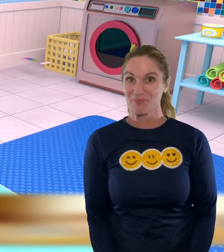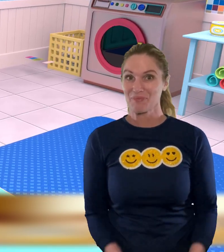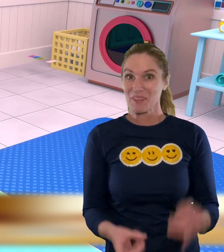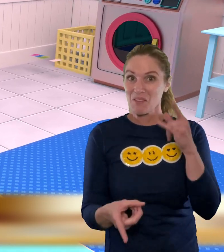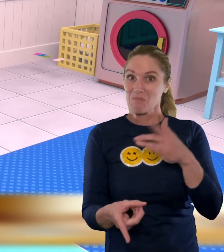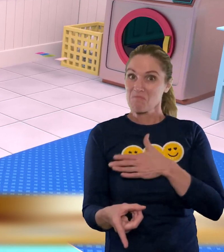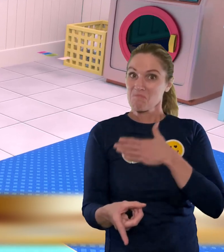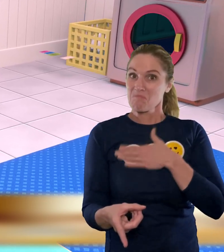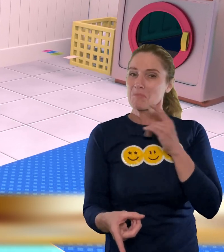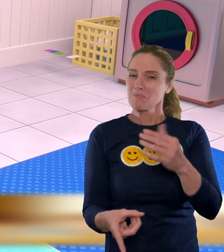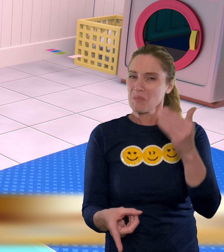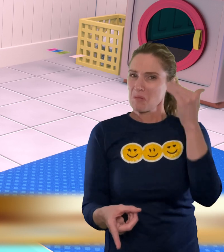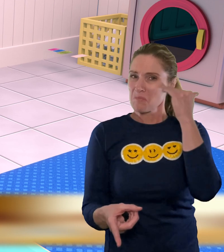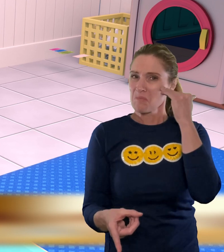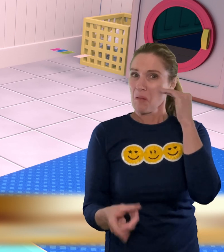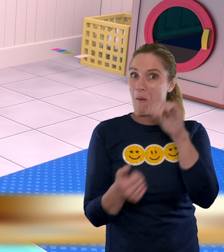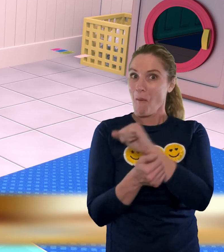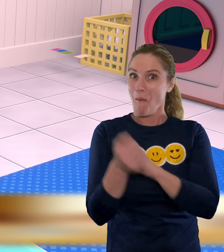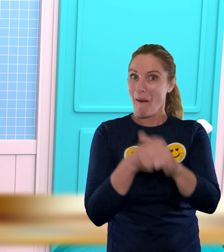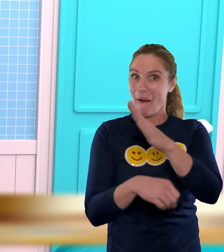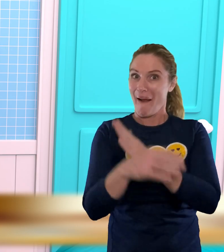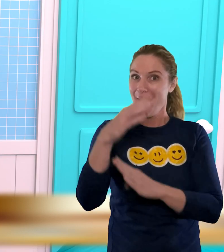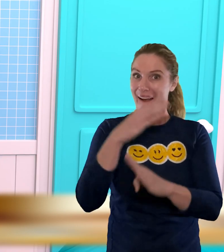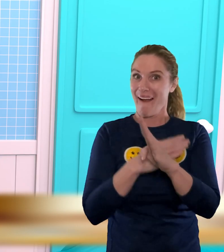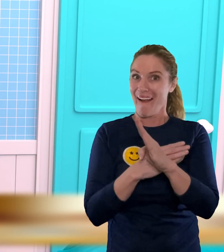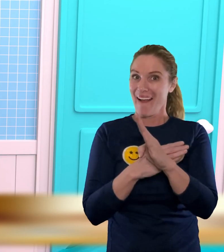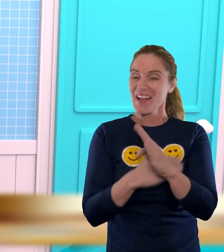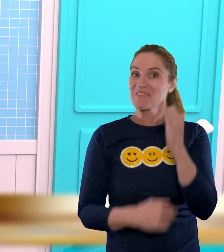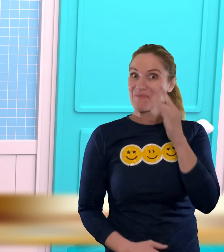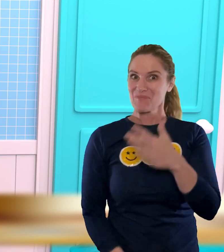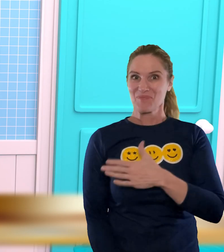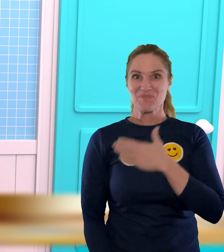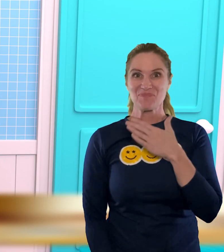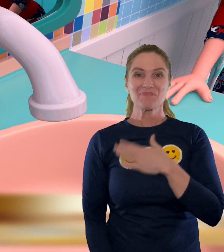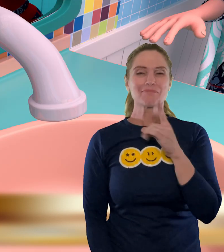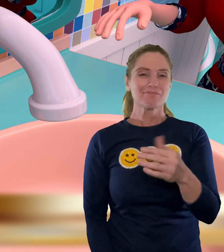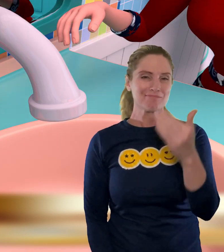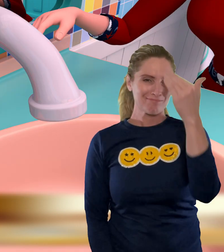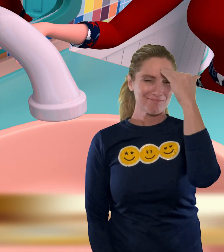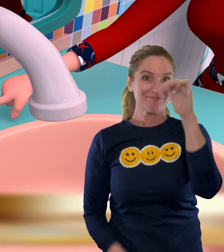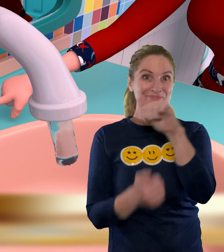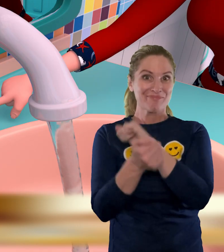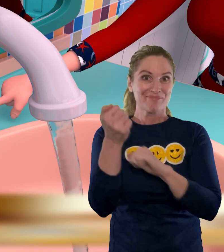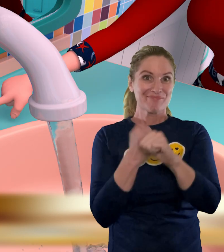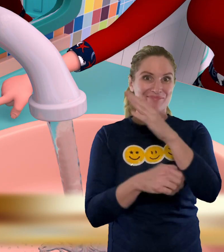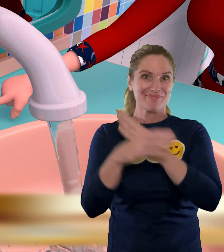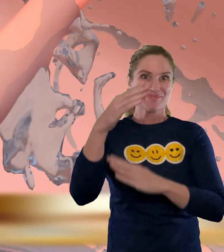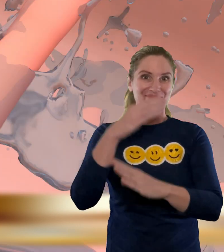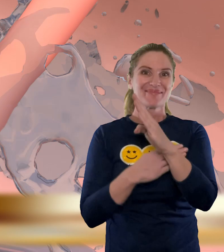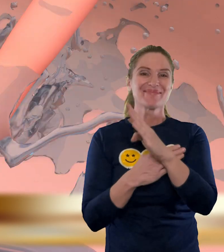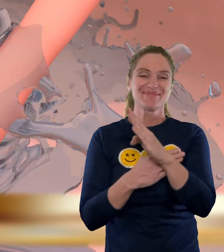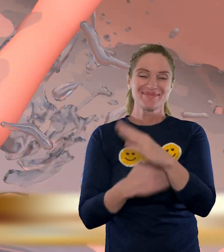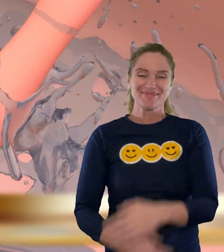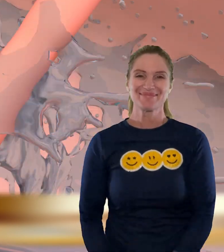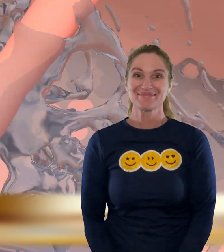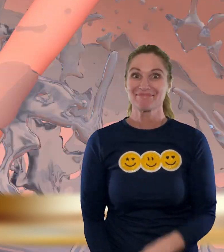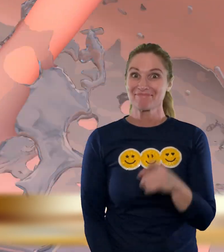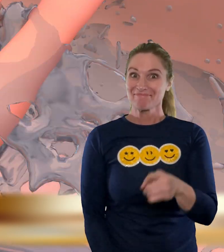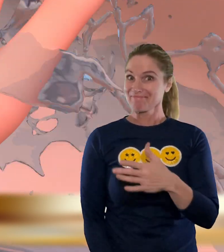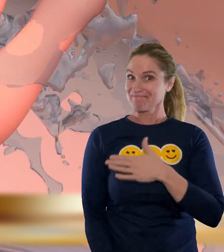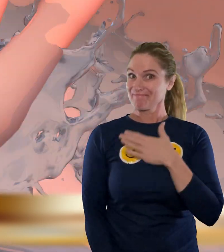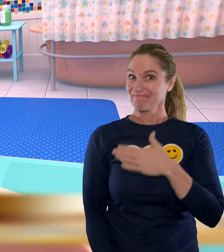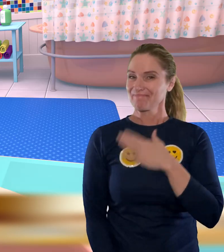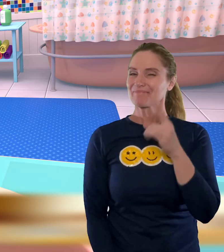Wenn du glücklich bist Dann wasche deine Hände Wenn du glücklich bist Dann wasche deine Hände